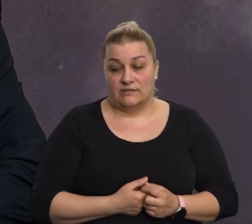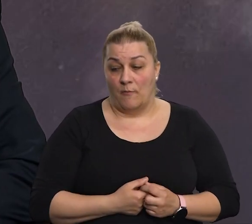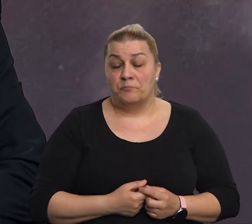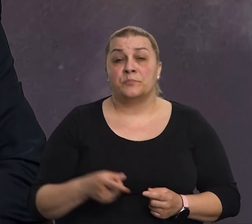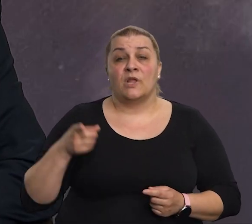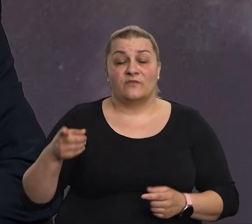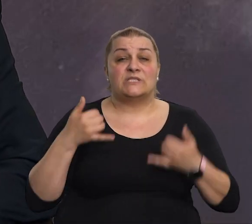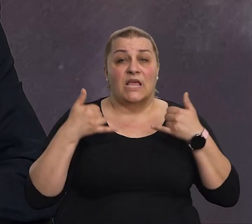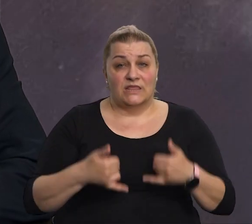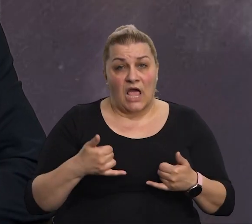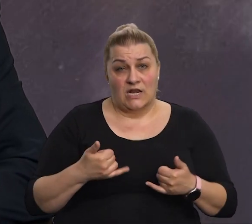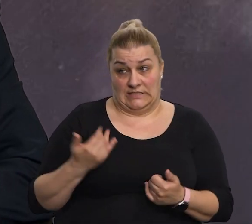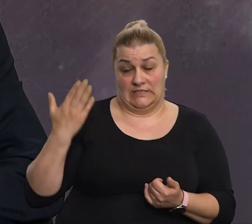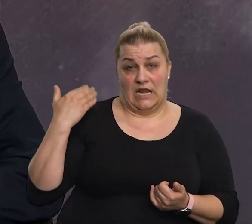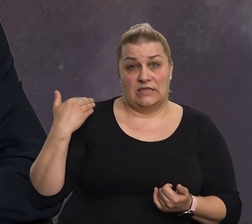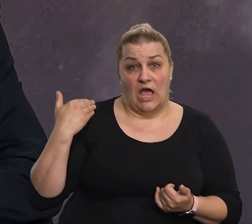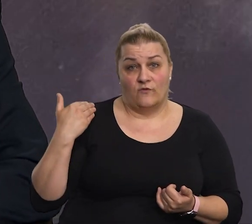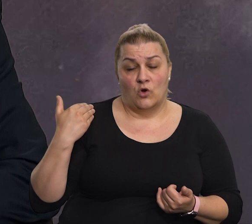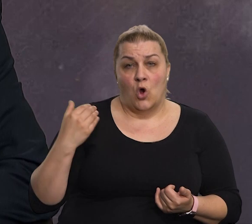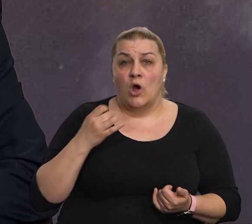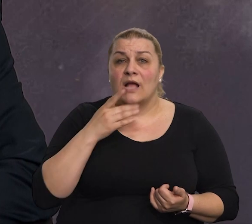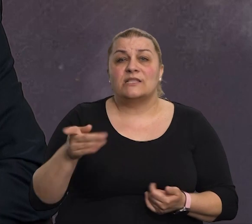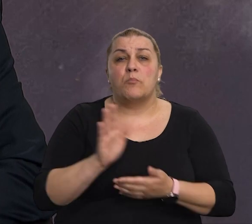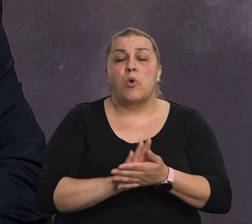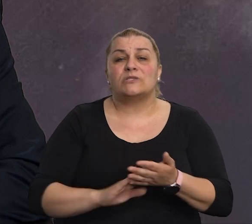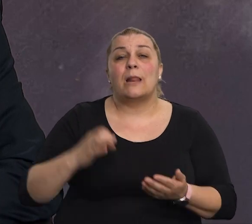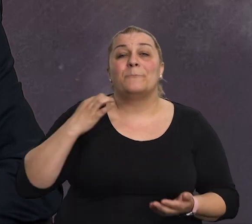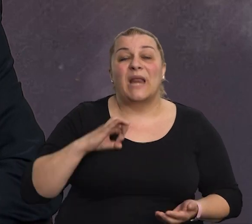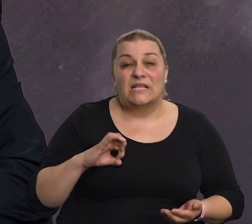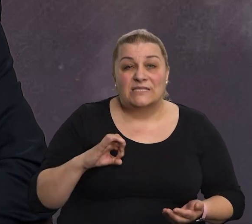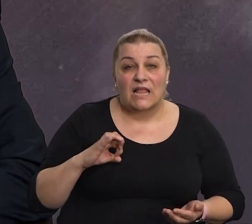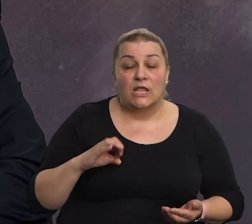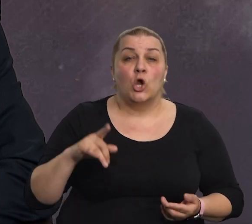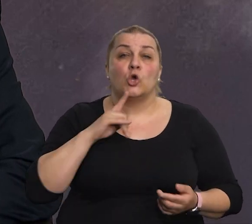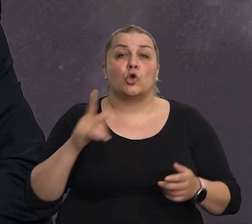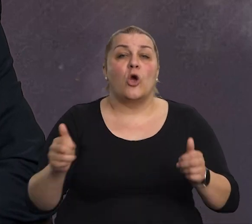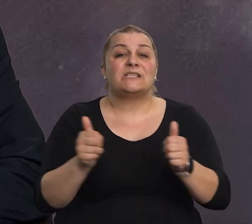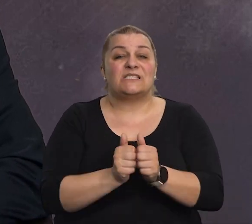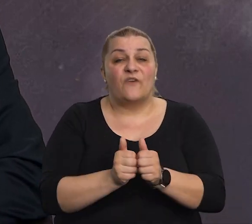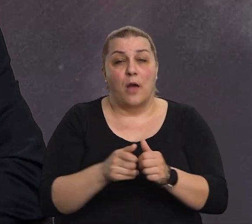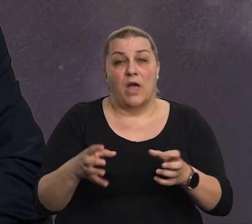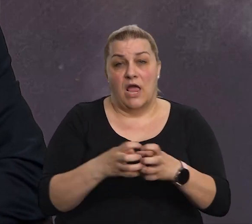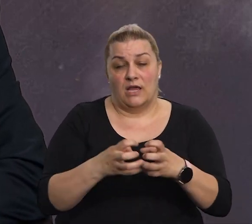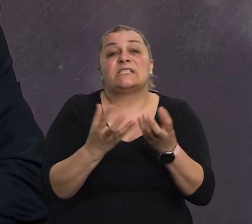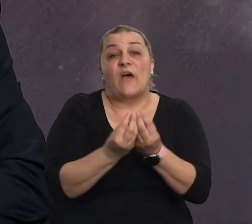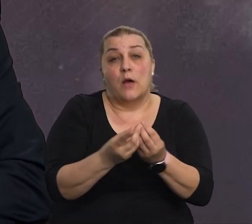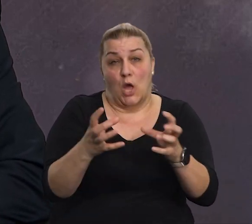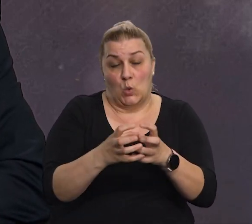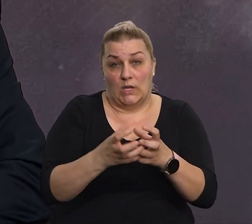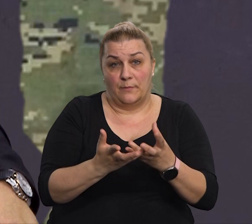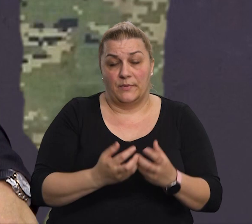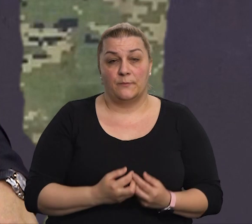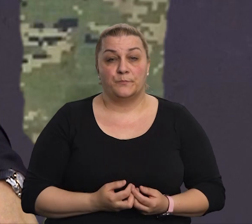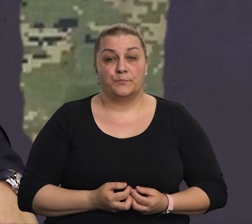ste vi odnedavno, kada ste vi postali predsjednik, ko još s vama u ekipi, u društvu? Pa,